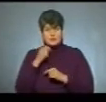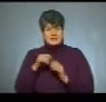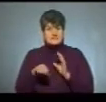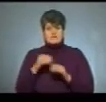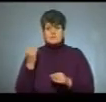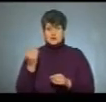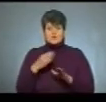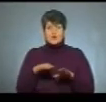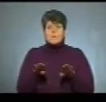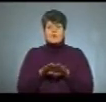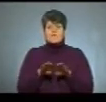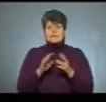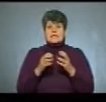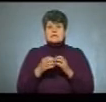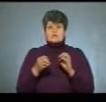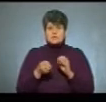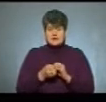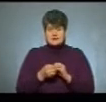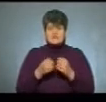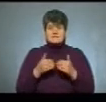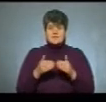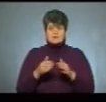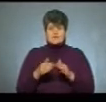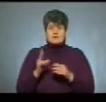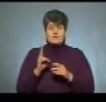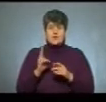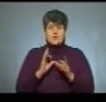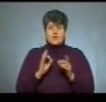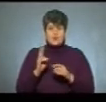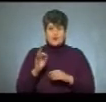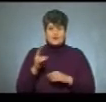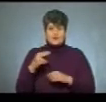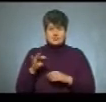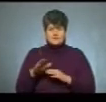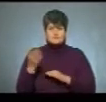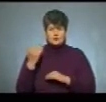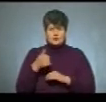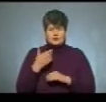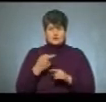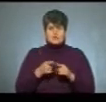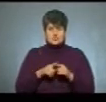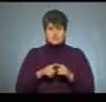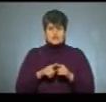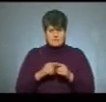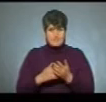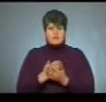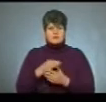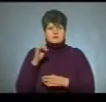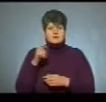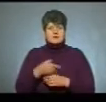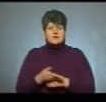власне, якщо порівняти результати випускників коледжів з минулим роком, чи справді ці знання є якісними?